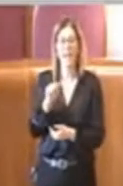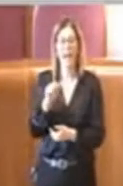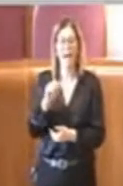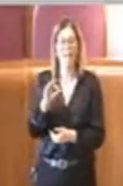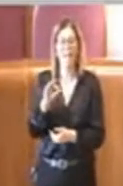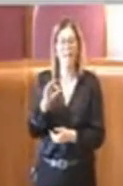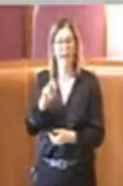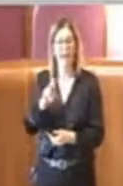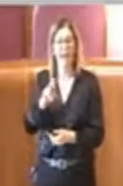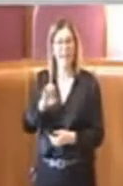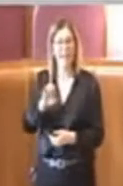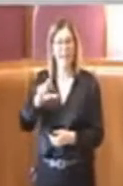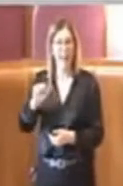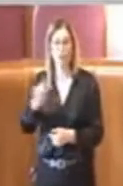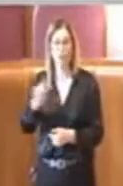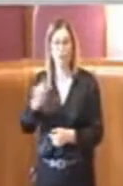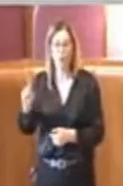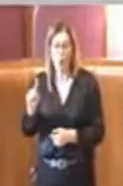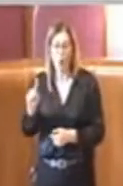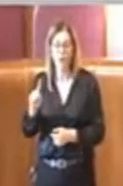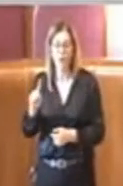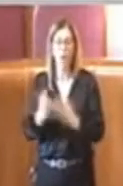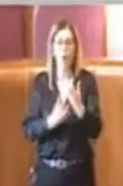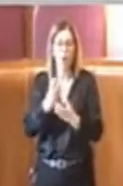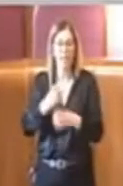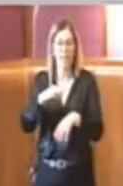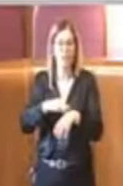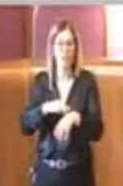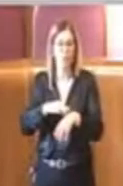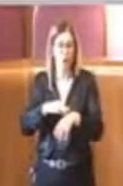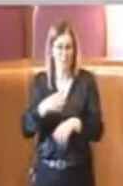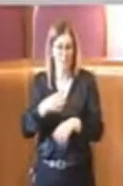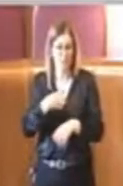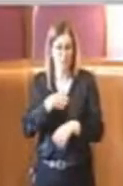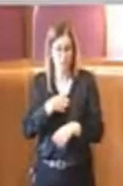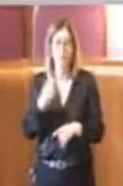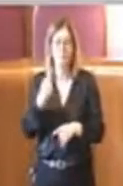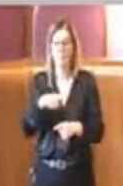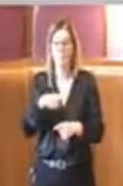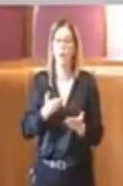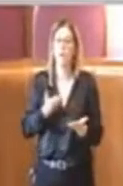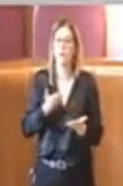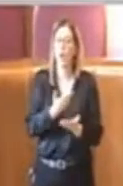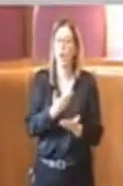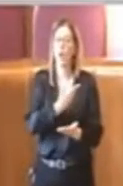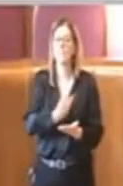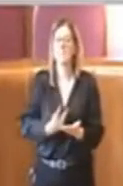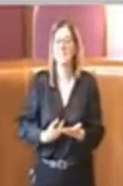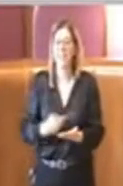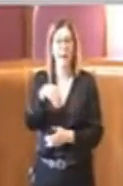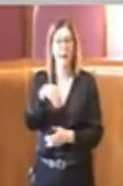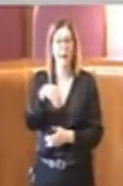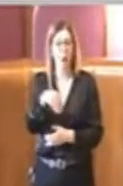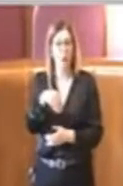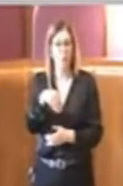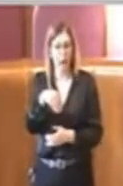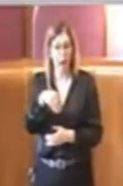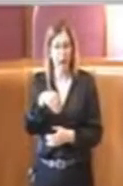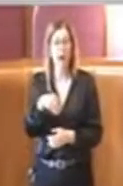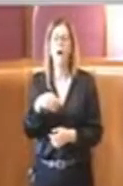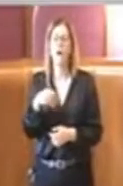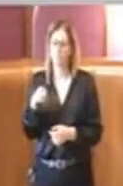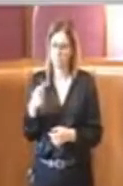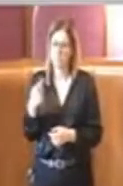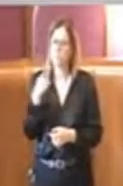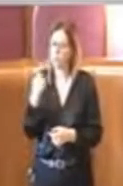fatto un ottimo lavoro. La mozione è stata promossa dalla consigliera Maura All'Abiso, che ringrazio anche perché mi ha sostenuto